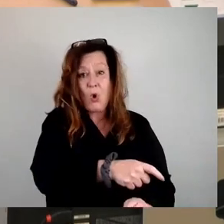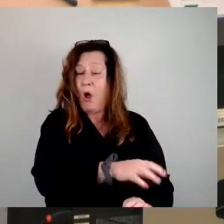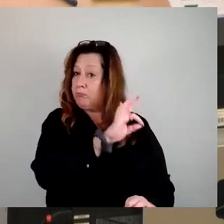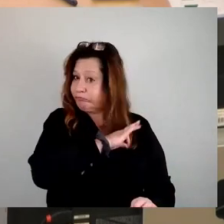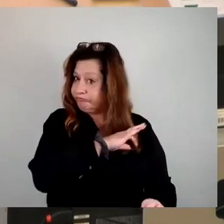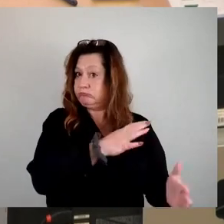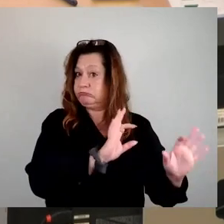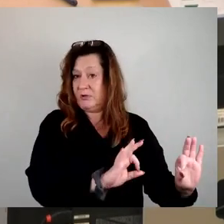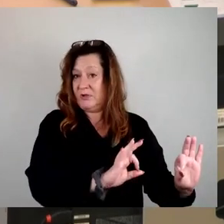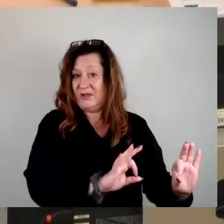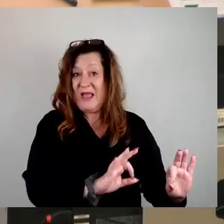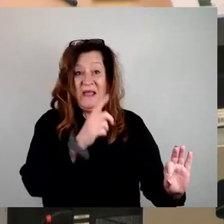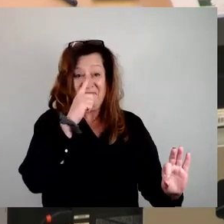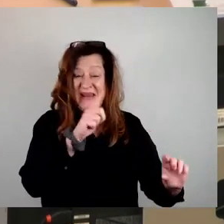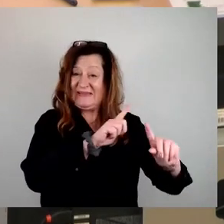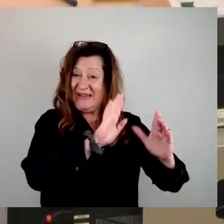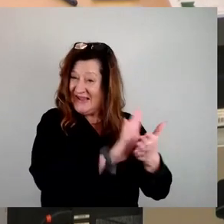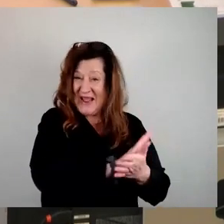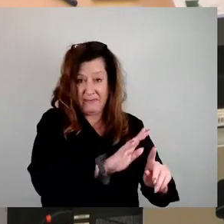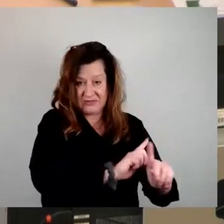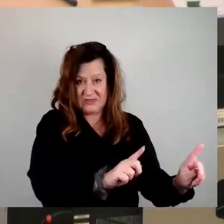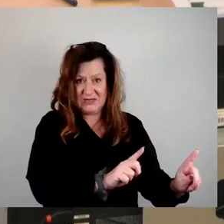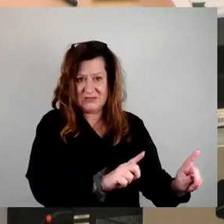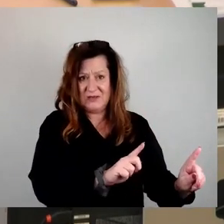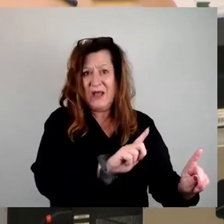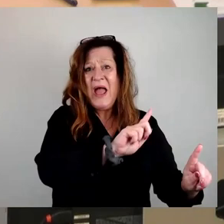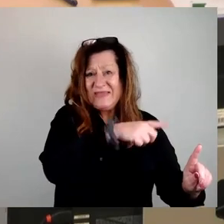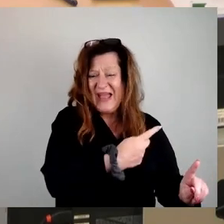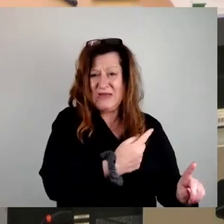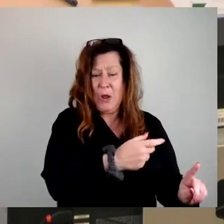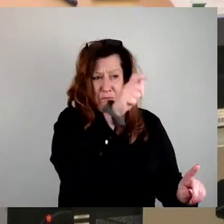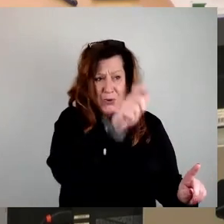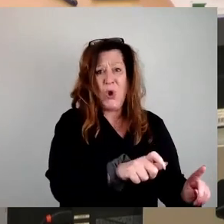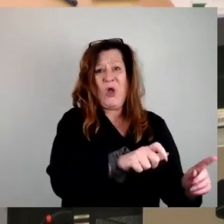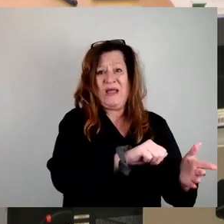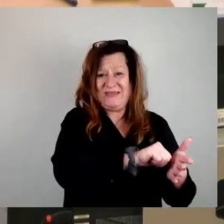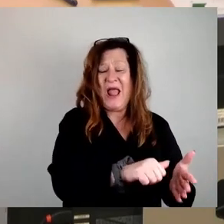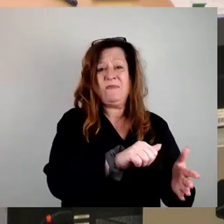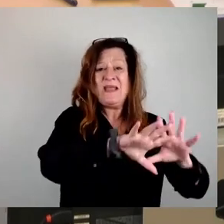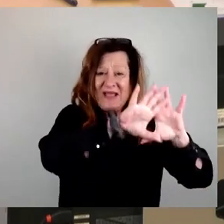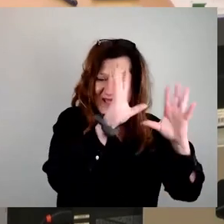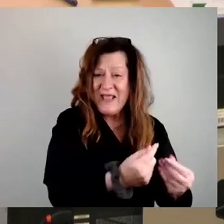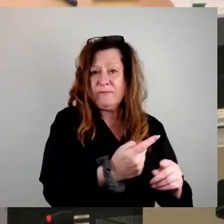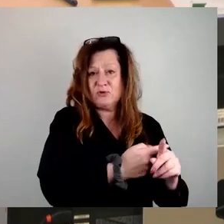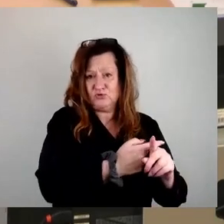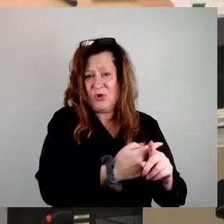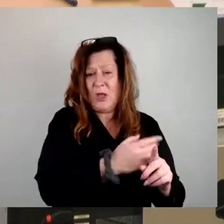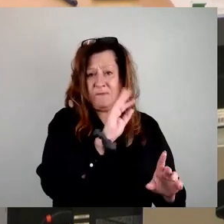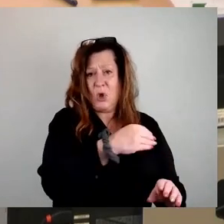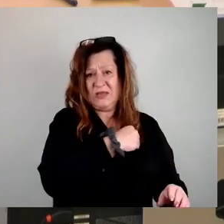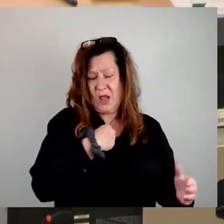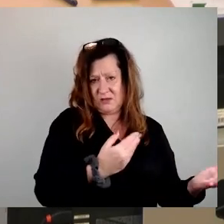Wenn es nicht funktioniert, dann zahlt der Bürger als Gesamtschuldner. Also hat er den Nachteil davon. Also,